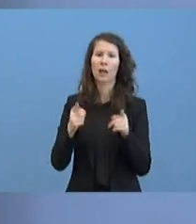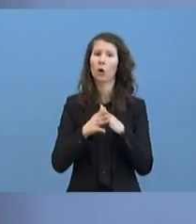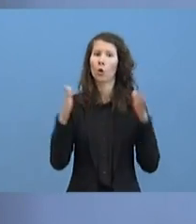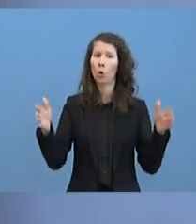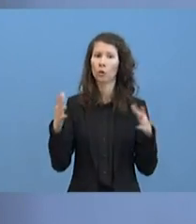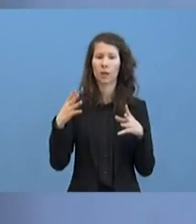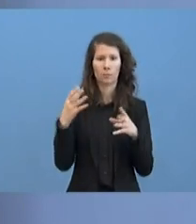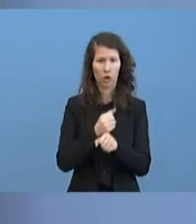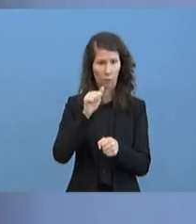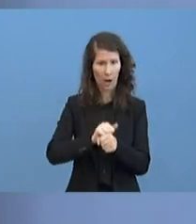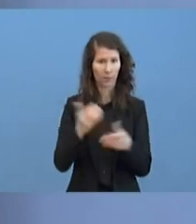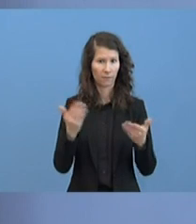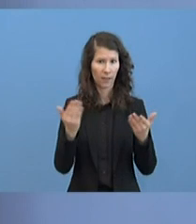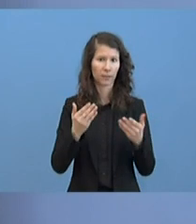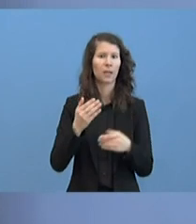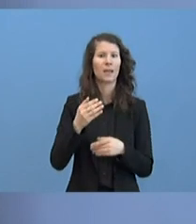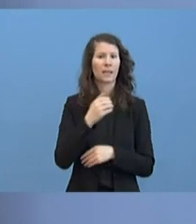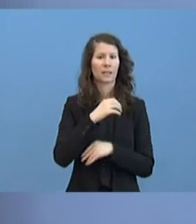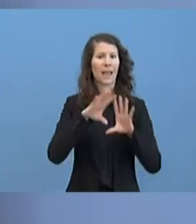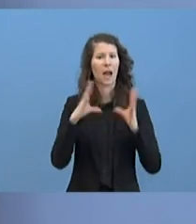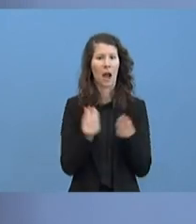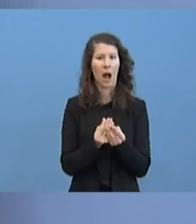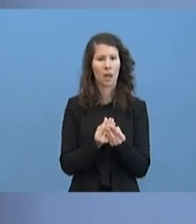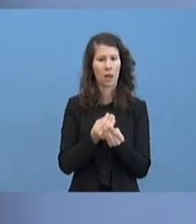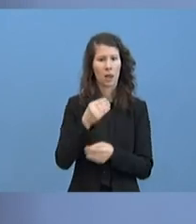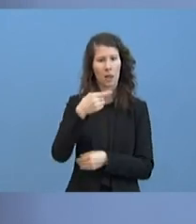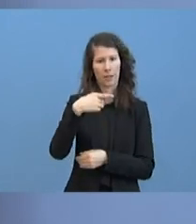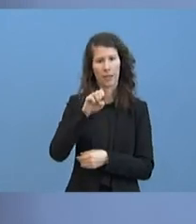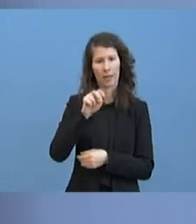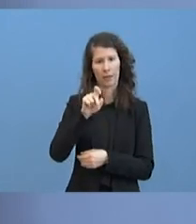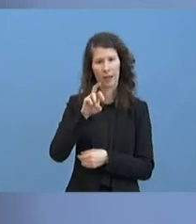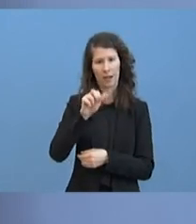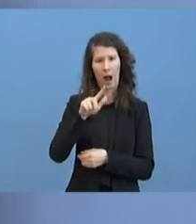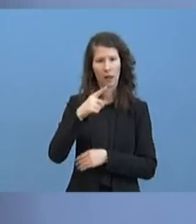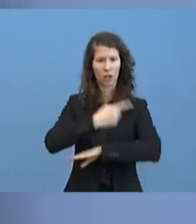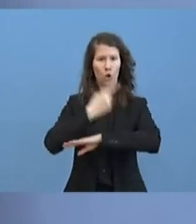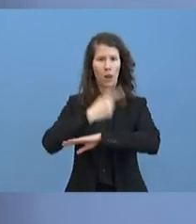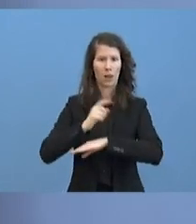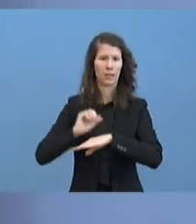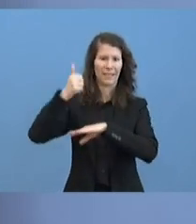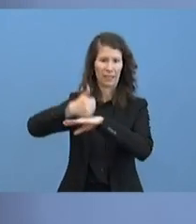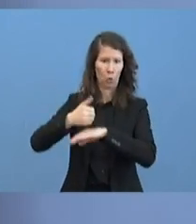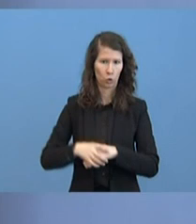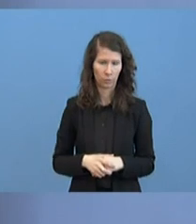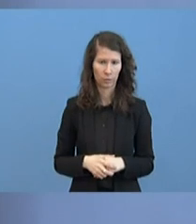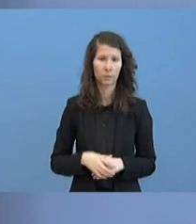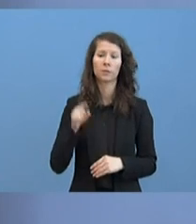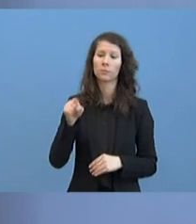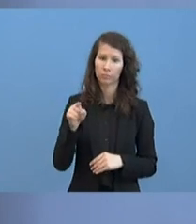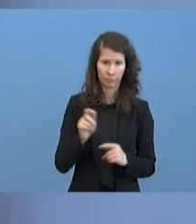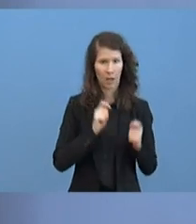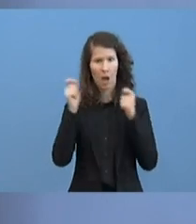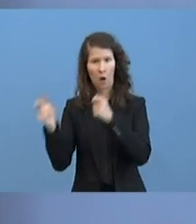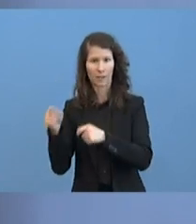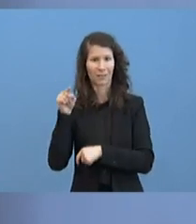Generalzolldirektion. Und die Generalzolldirektion hat in Absprache mit uns den Auftrag übernommen, diese Atemschutzmasken,